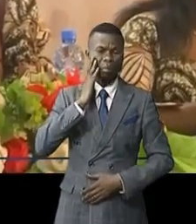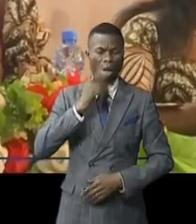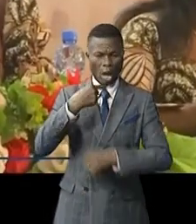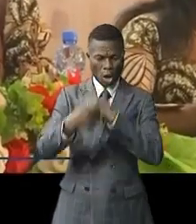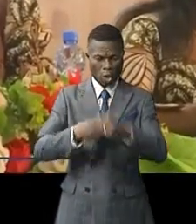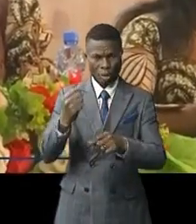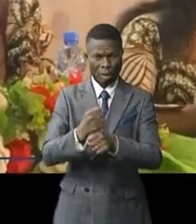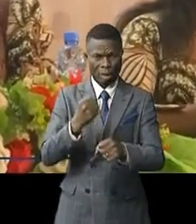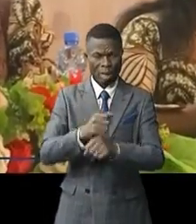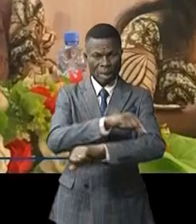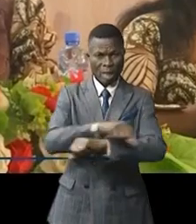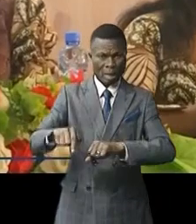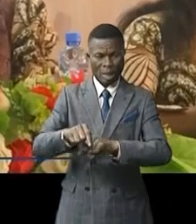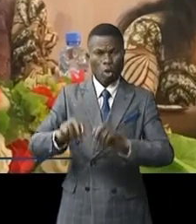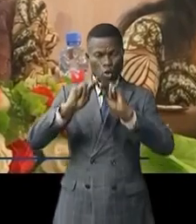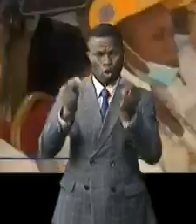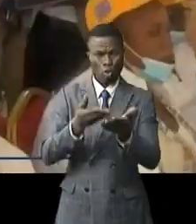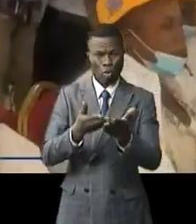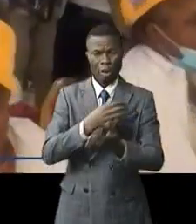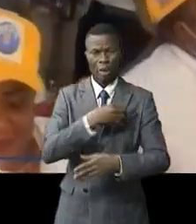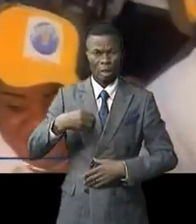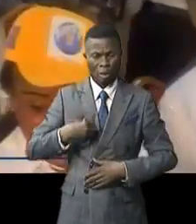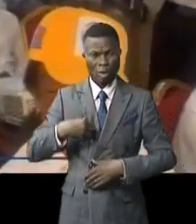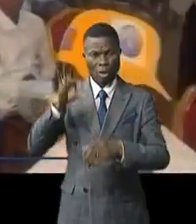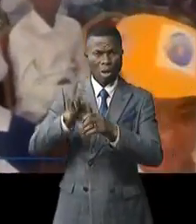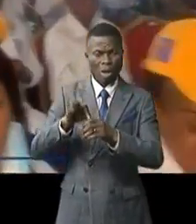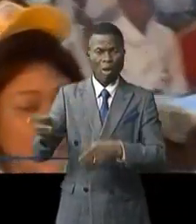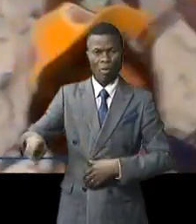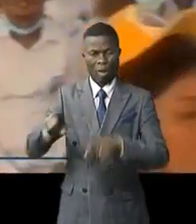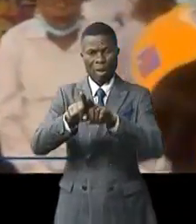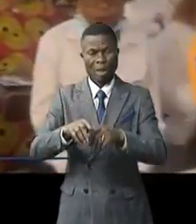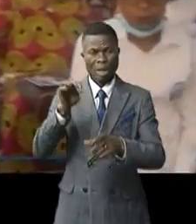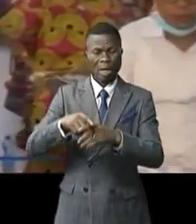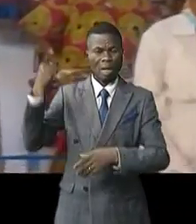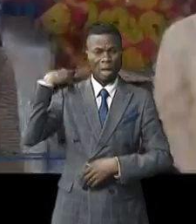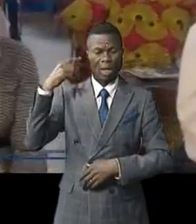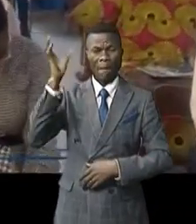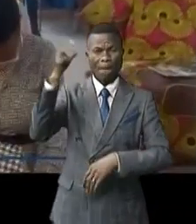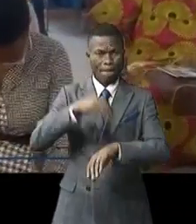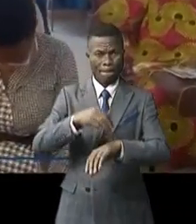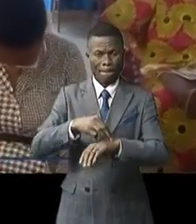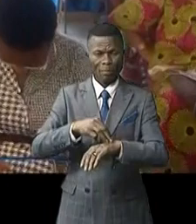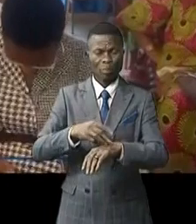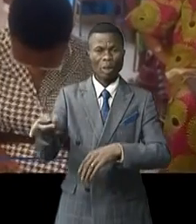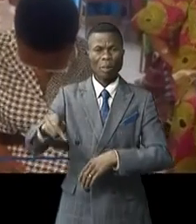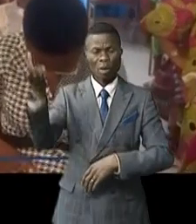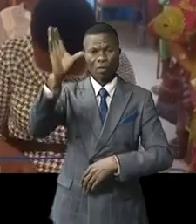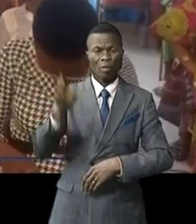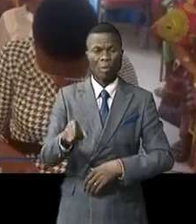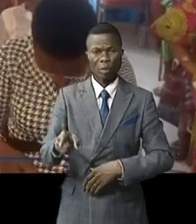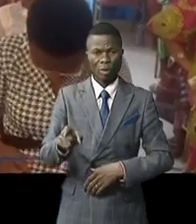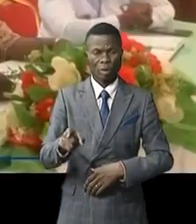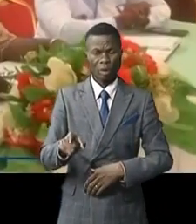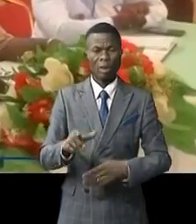lancement des travaux d'installation de ces réseaux de femmes élues provinciales et locales à Amata dit, chef lieu de la province du Congo central.